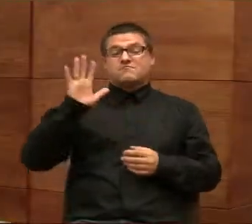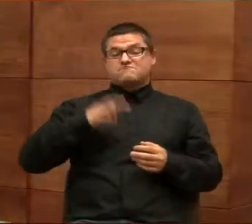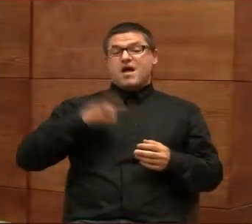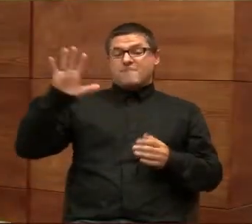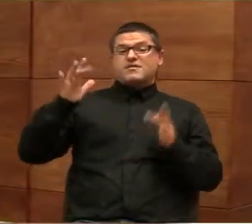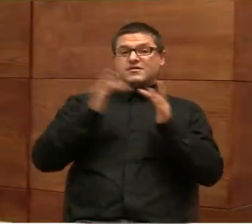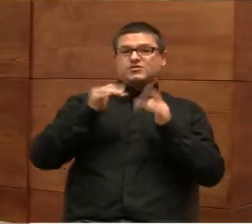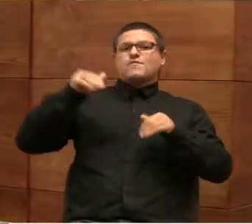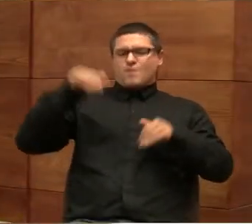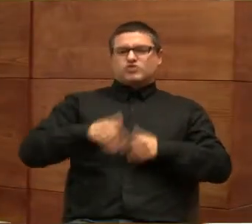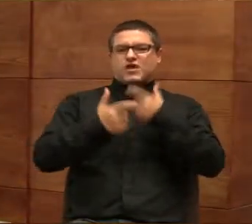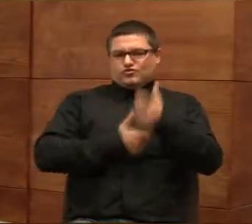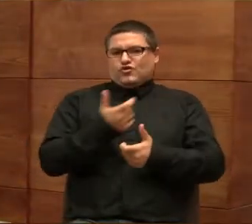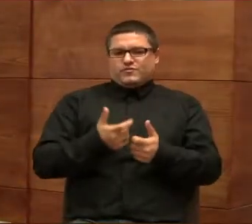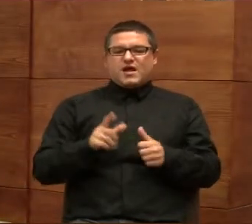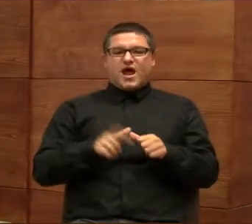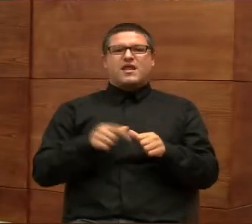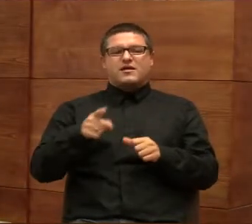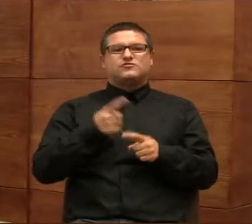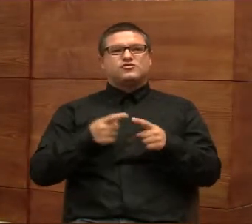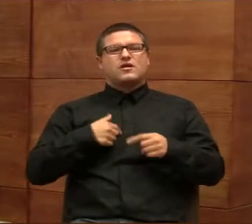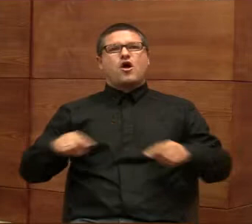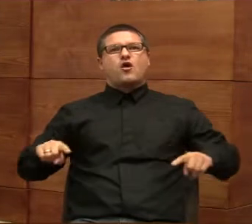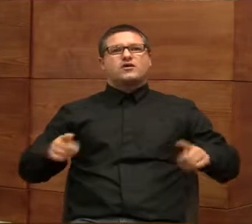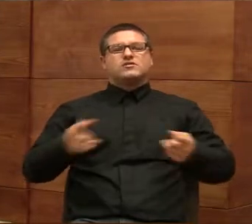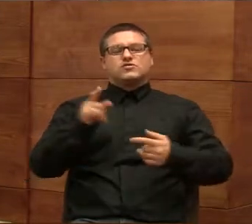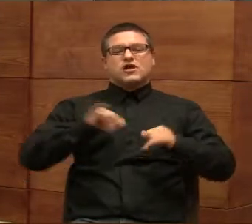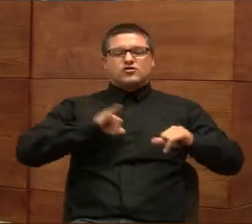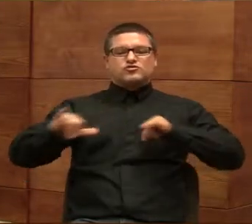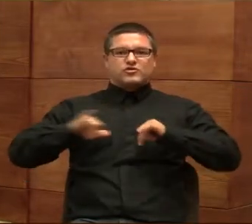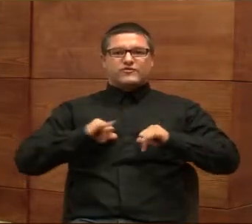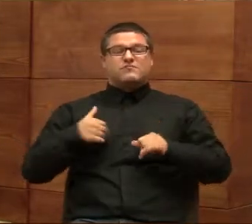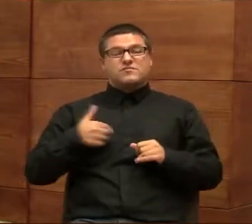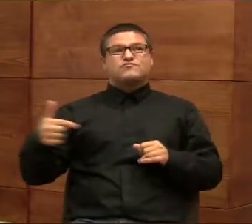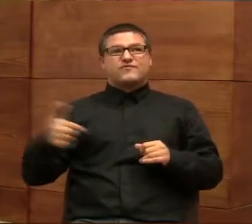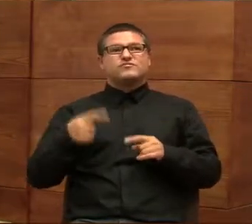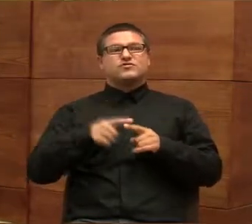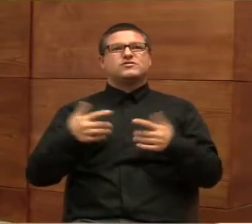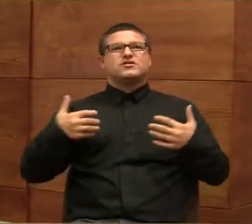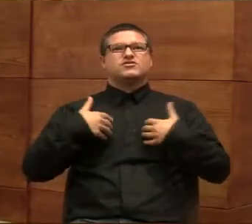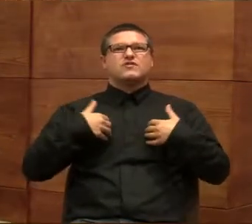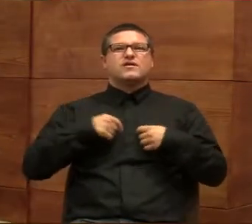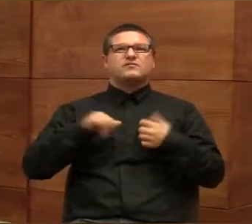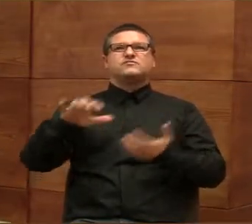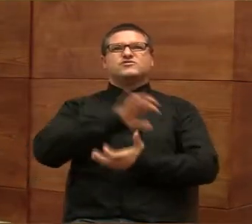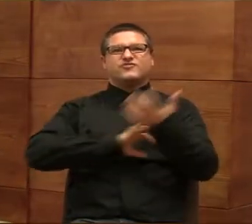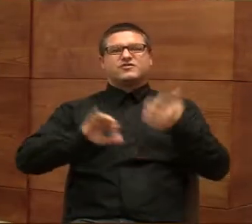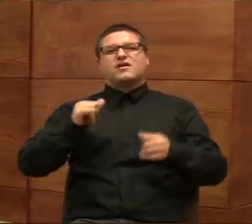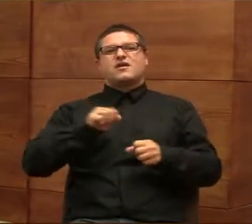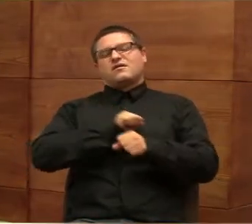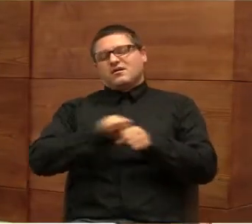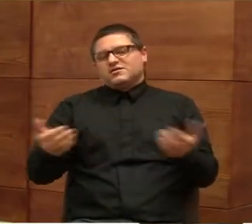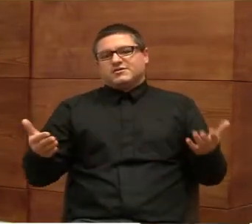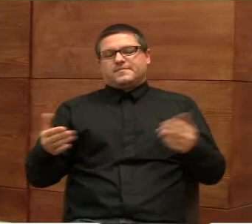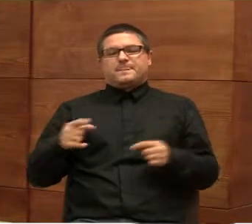rację, można zrobić, ale trochę jako organizacje rządowe, powinniśmy, po prostu, żyjemy w takim świecie, jakim jest.